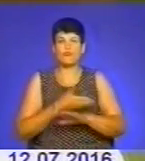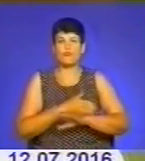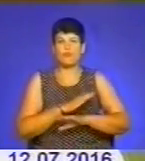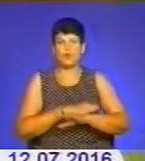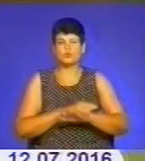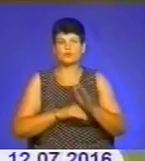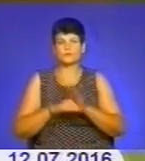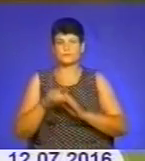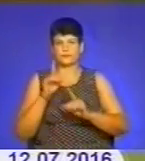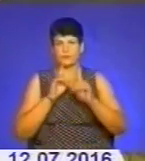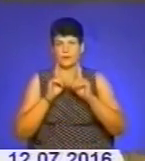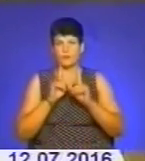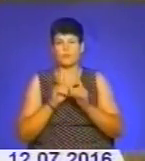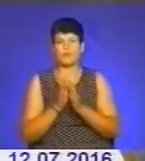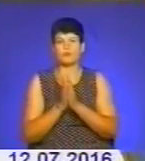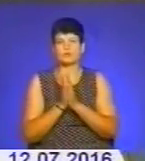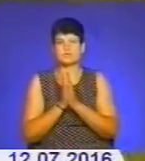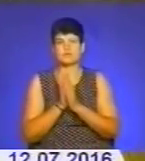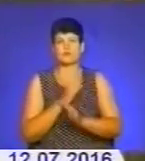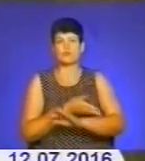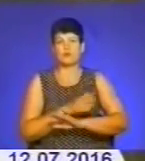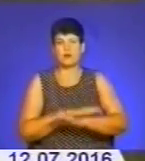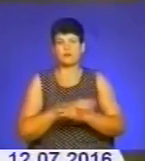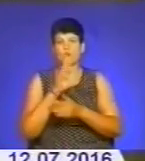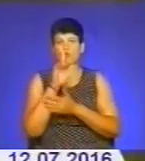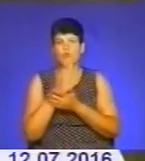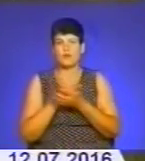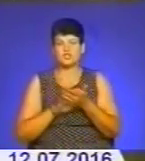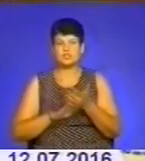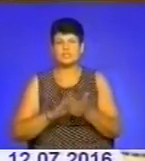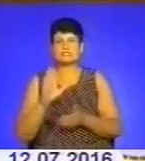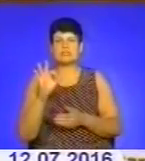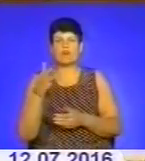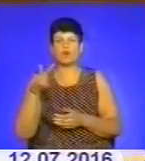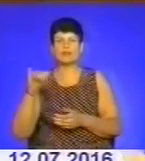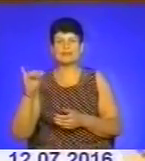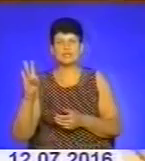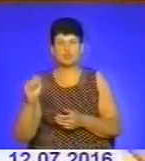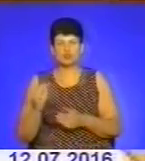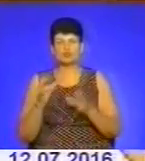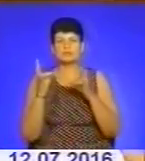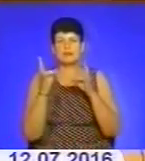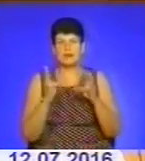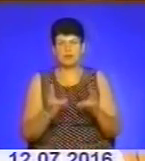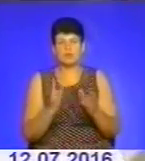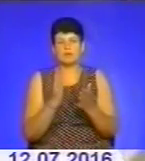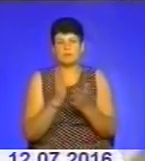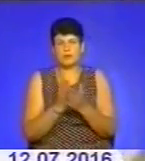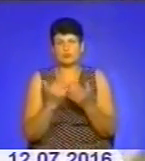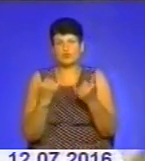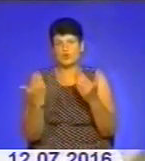попросив у поляків пробачення за Волинську трагедію. Новий етап у країно-польських відносин маємо і сьогодні.